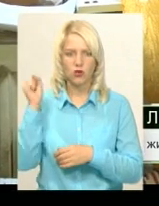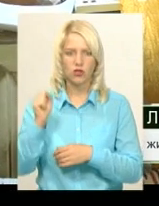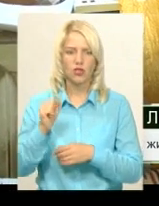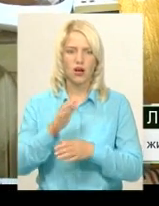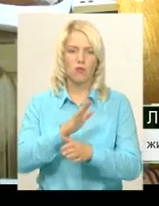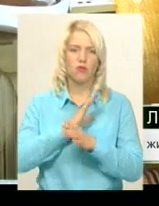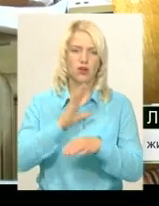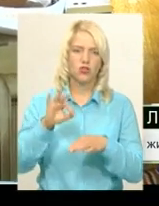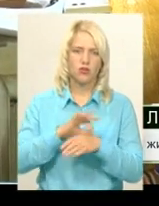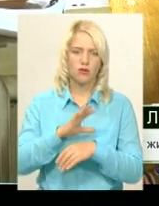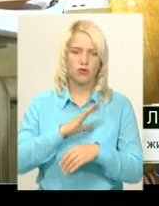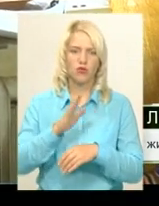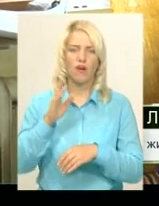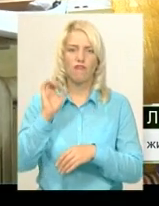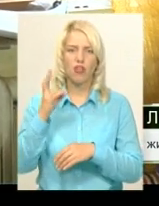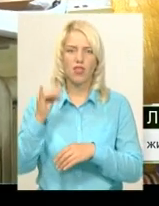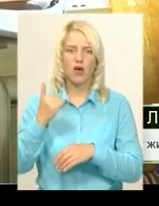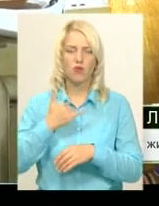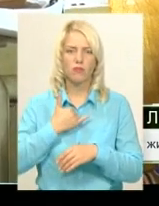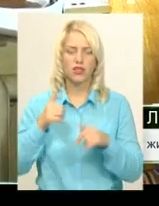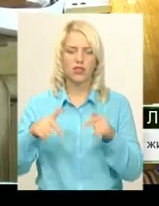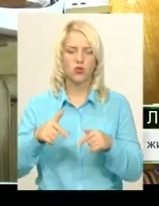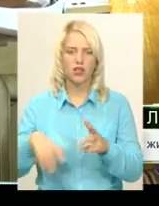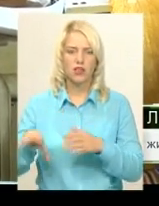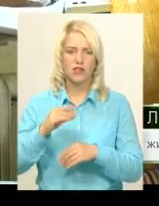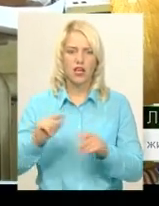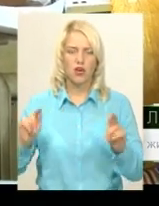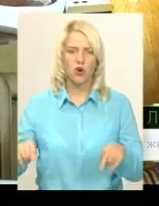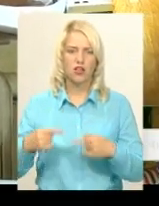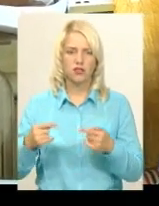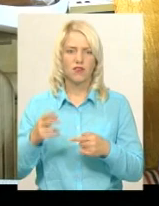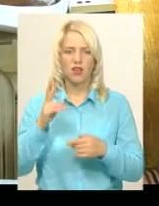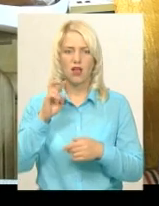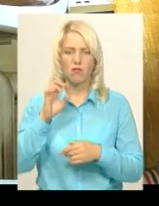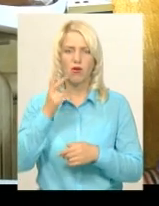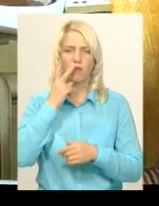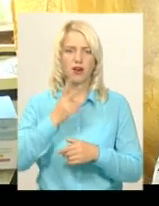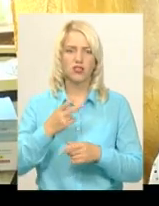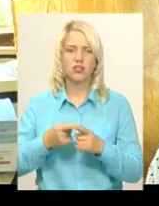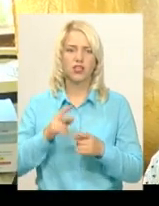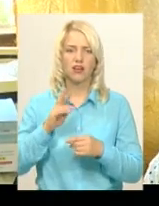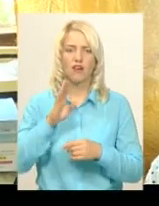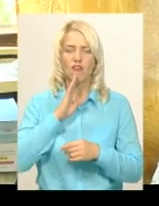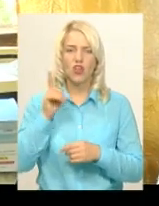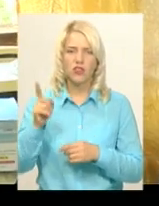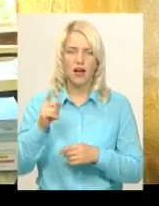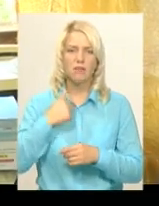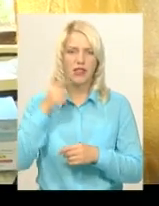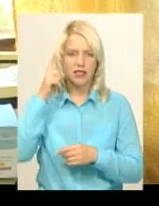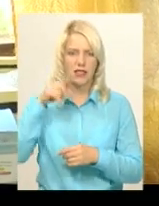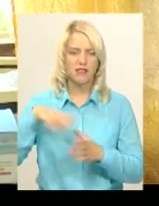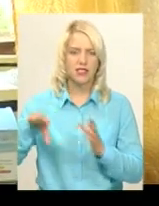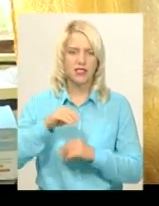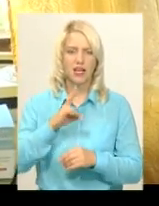помер чоловік був, вона в мене тут все організувала, бо ж бачите, я так. Вона в мене знає все.